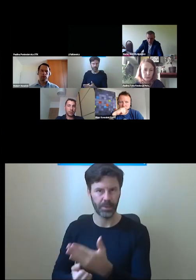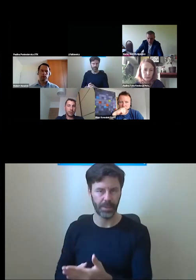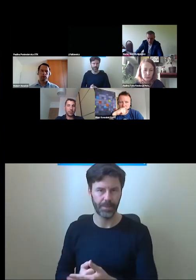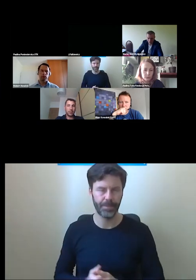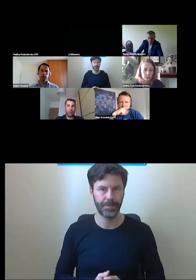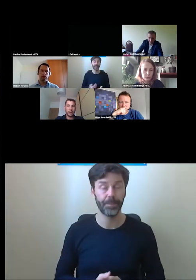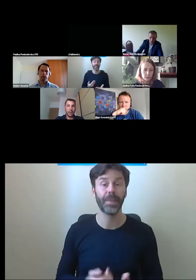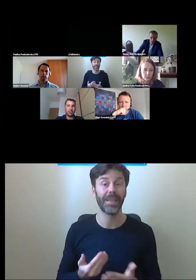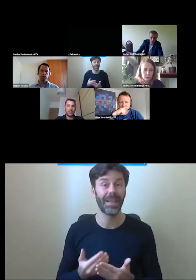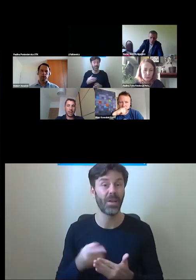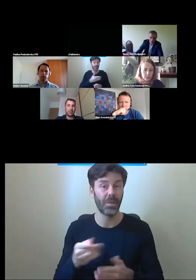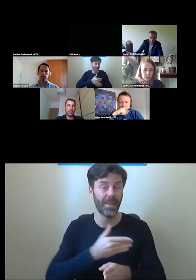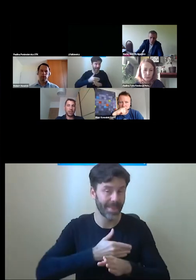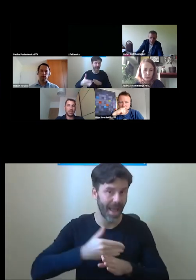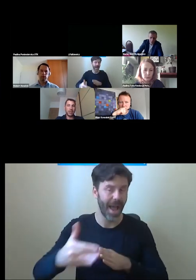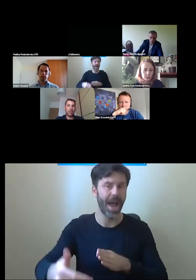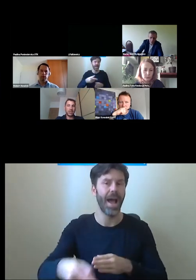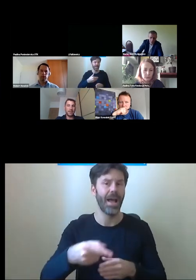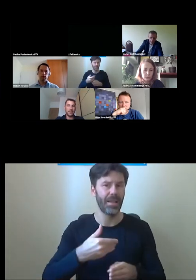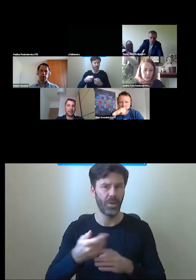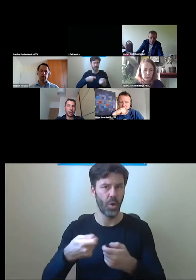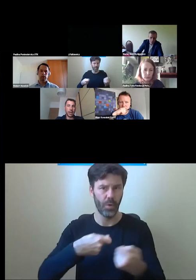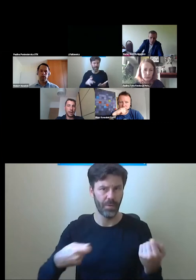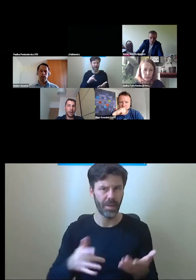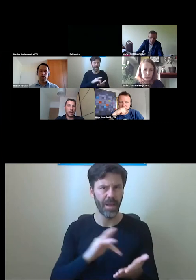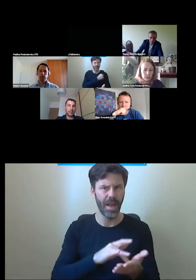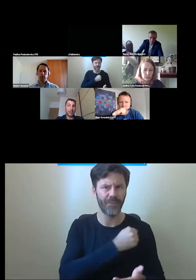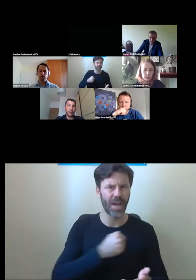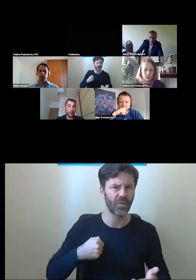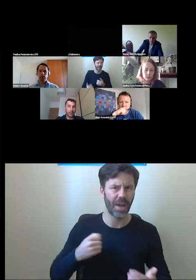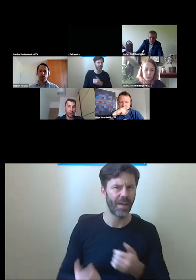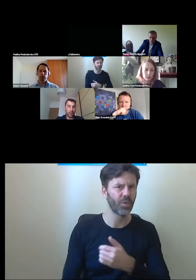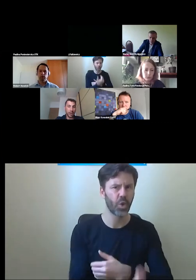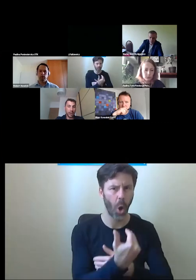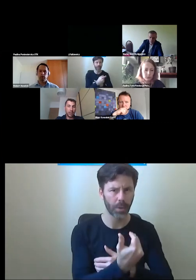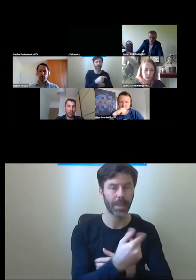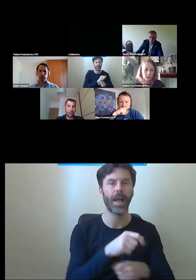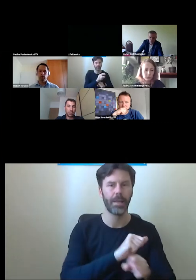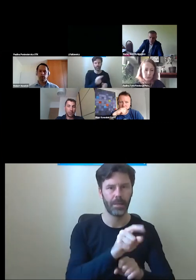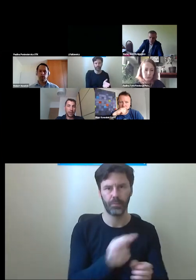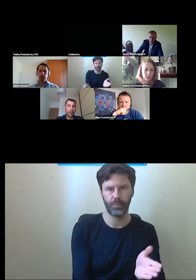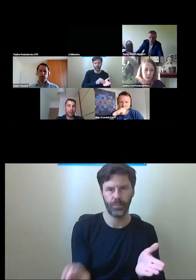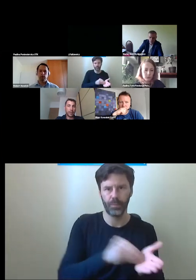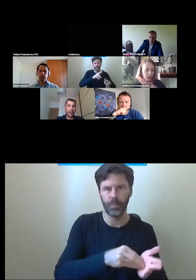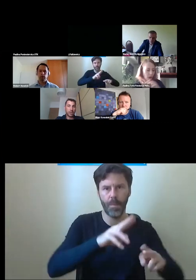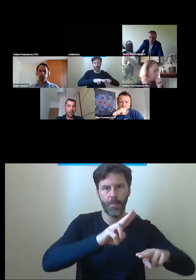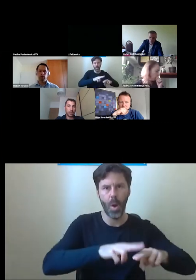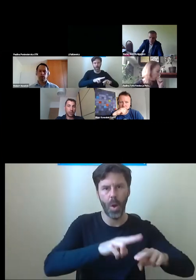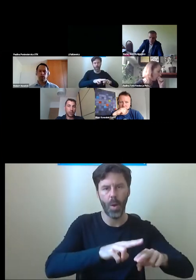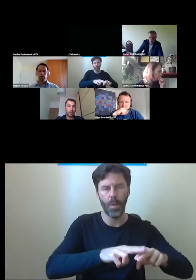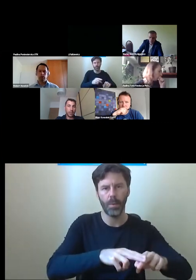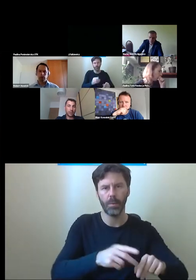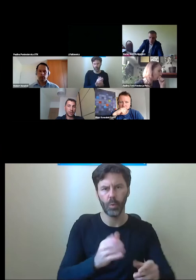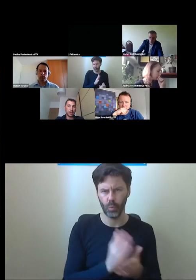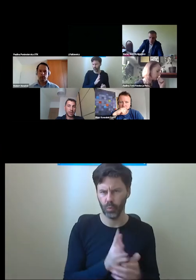rozwiązania są dalej montowane? W ostatnim okresie Warszawa Wschodnia została doposażona. To już chyba mamy 15 lat